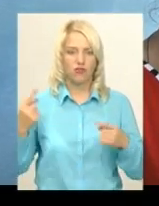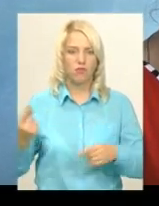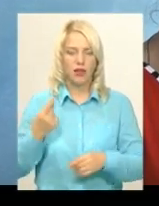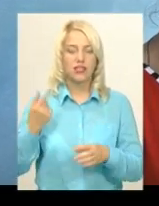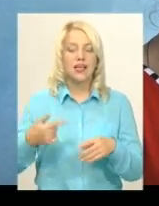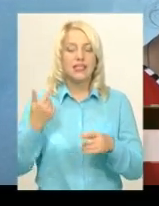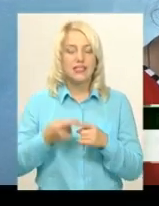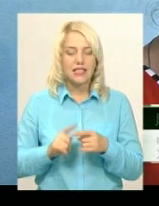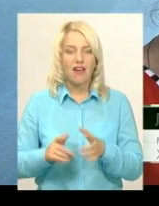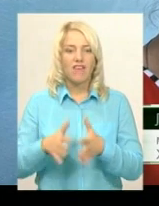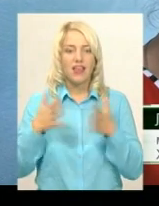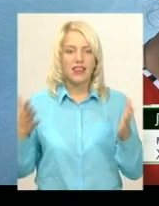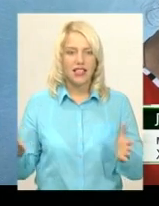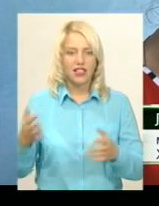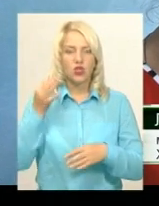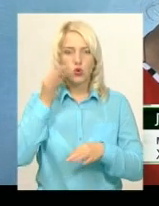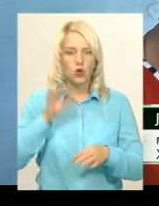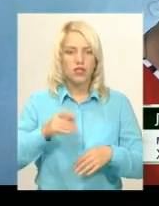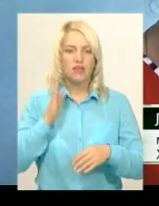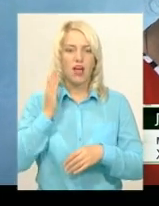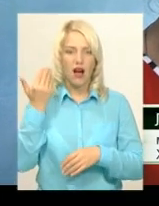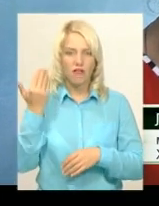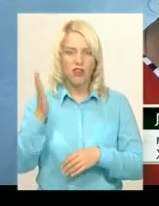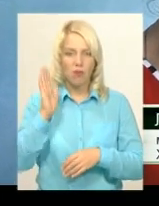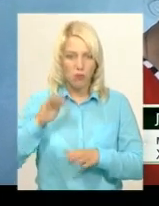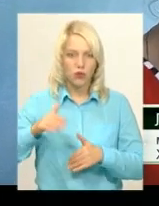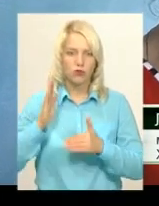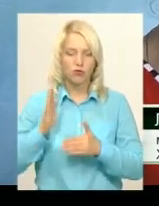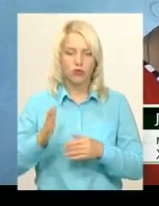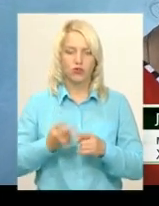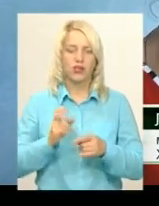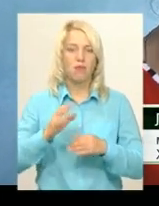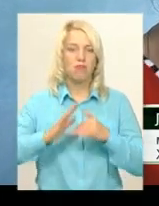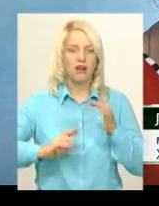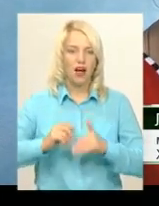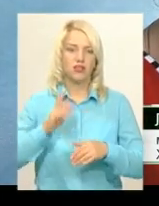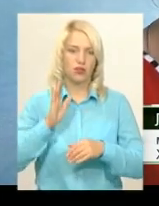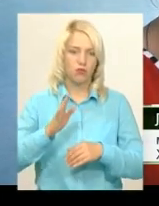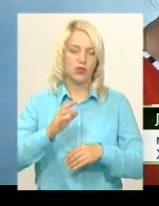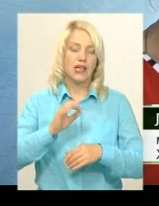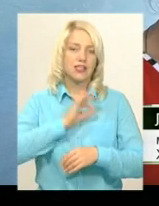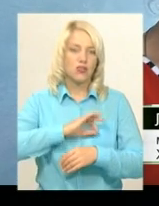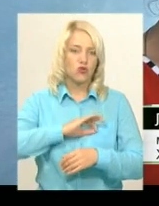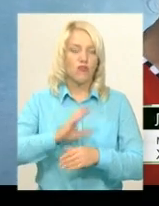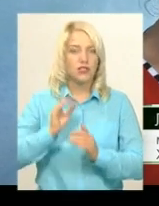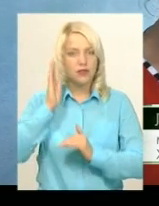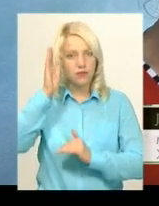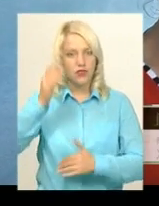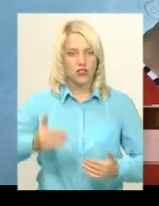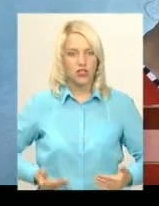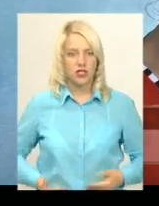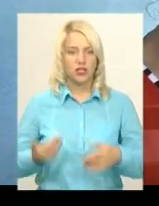і потім вони можуть заробляти цим, і це вже їхня практика, яку вони можуть застосувати далі у своїм професійному житті. Це велика